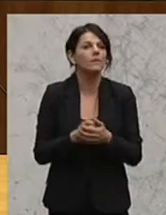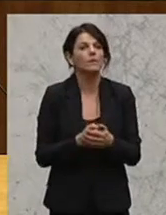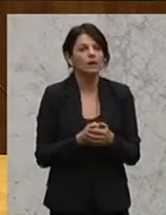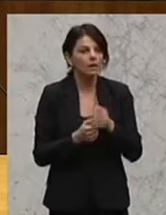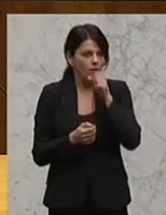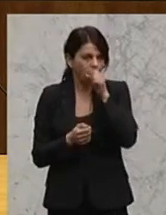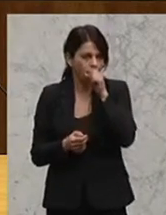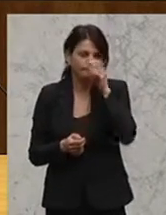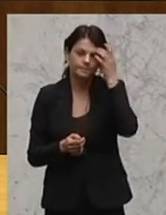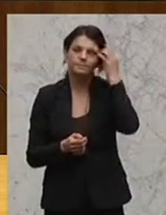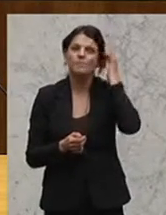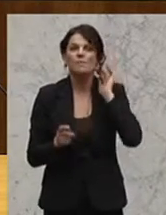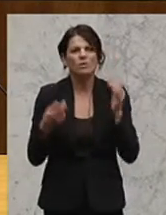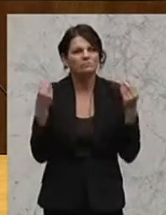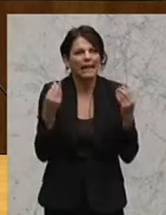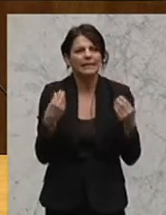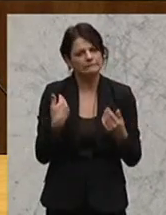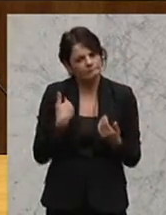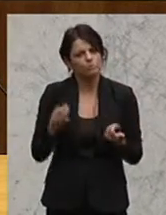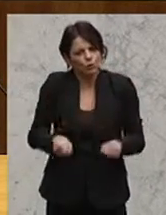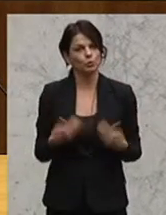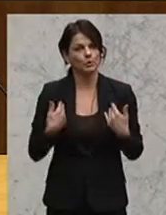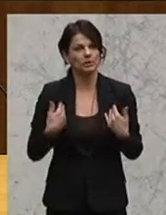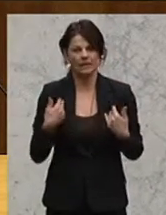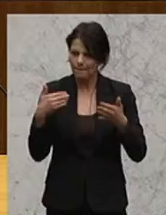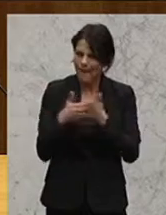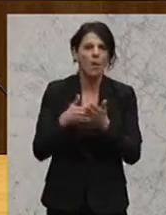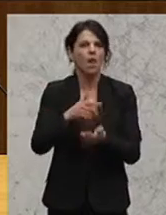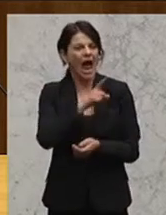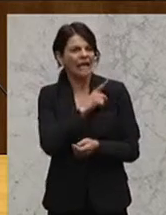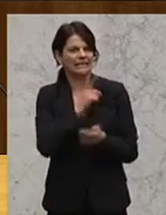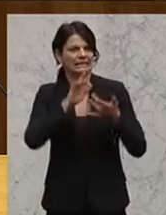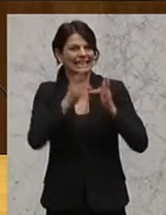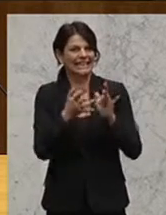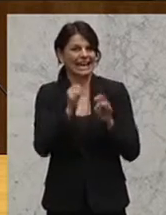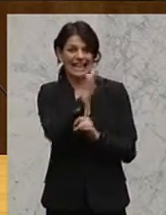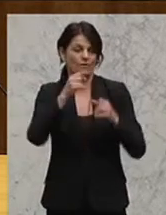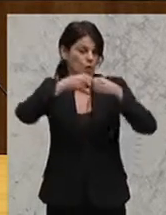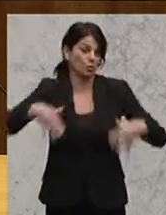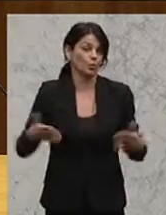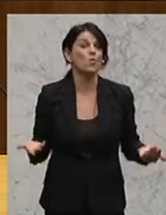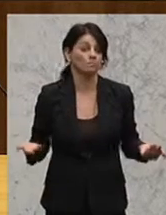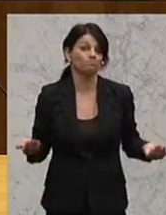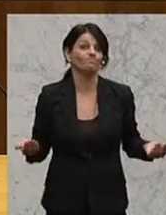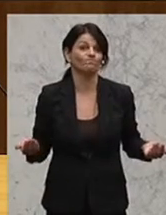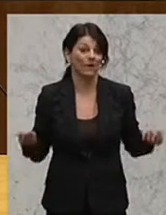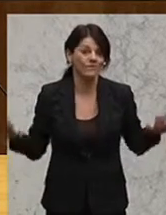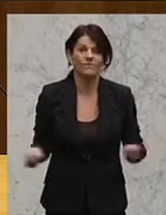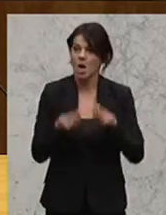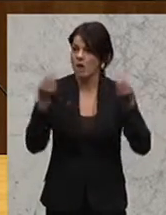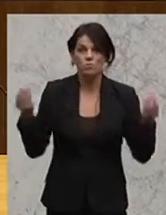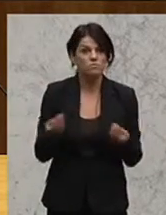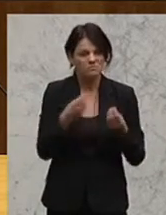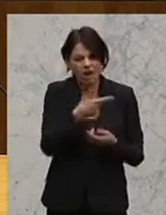dass wir auch endlich zu dem Schluss kommen, dass wir eine eigene Internetinfrastruktur brauchen, weil eben diese fast